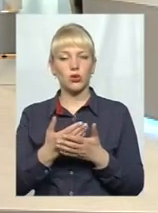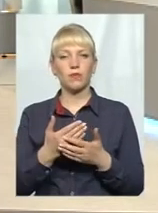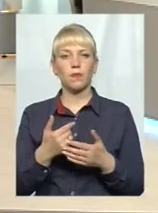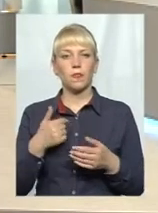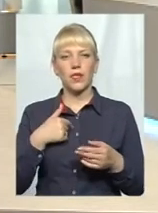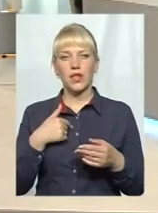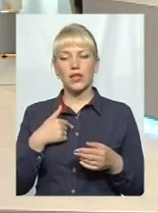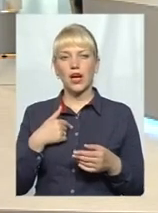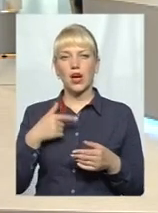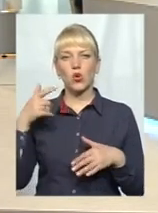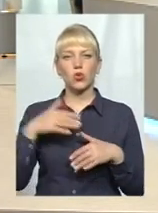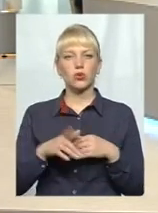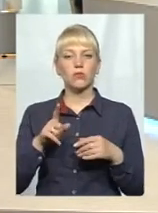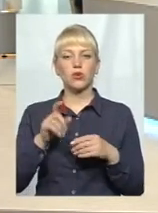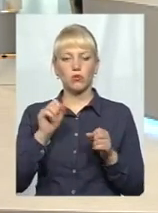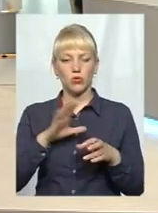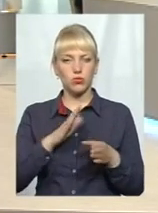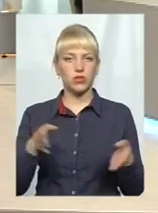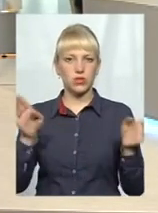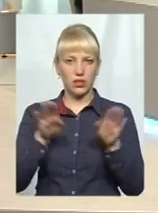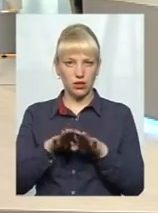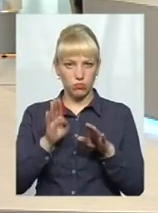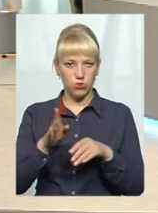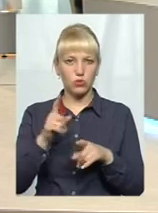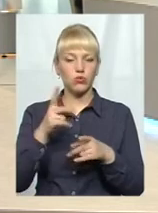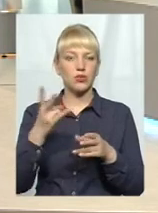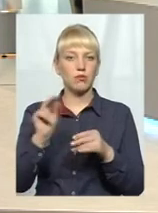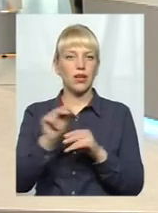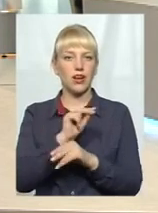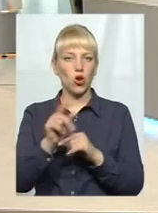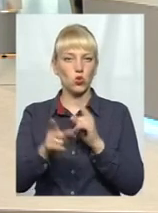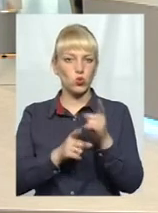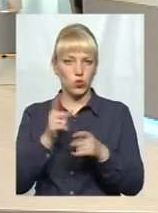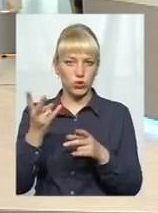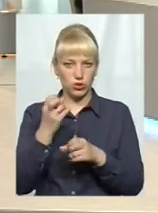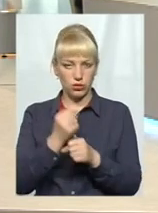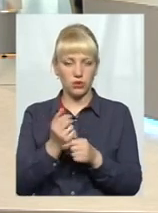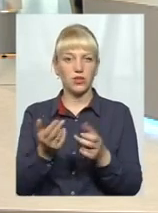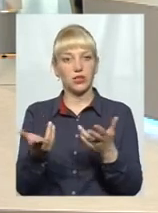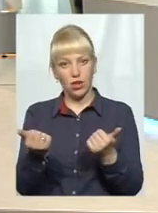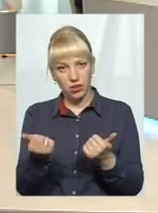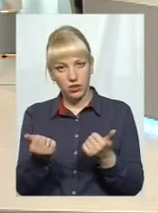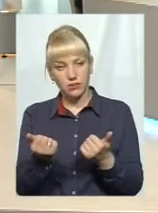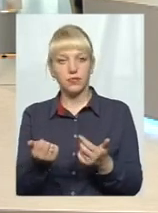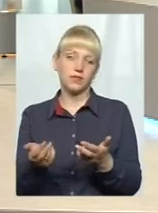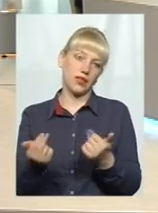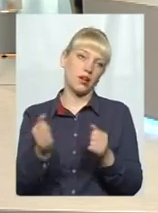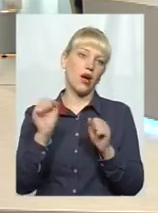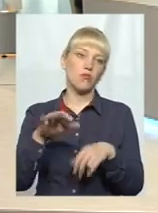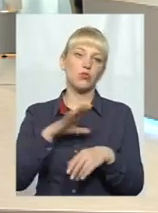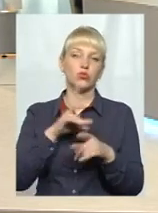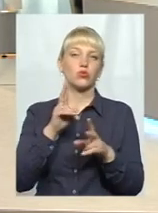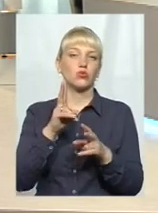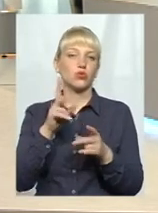одно певний буде час, коли вони закриються, тому що їм же ж потрібно буде зробити реконструкцію. Так? Так. Ну, не знаю, можливо, хто